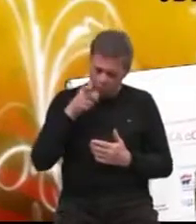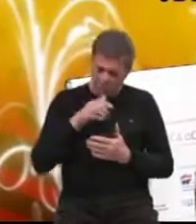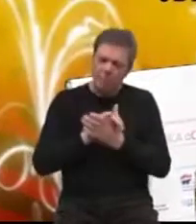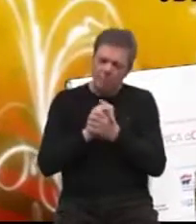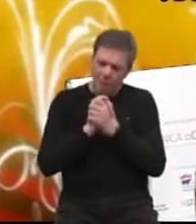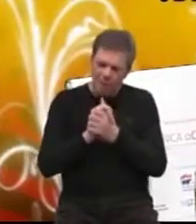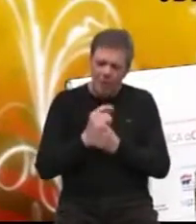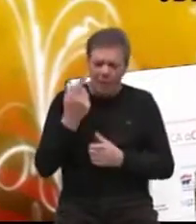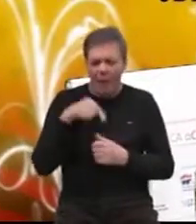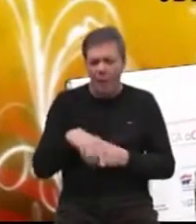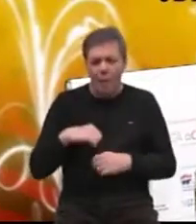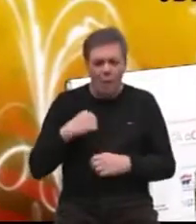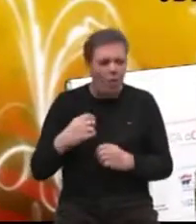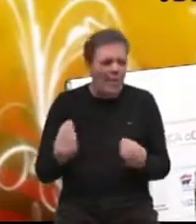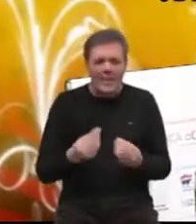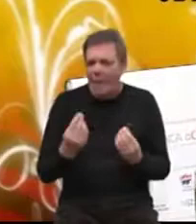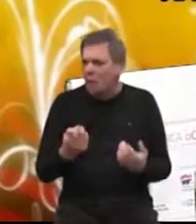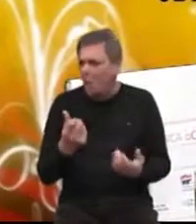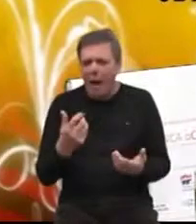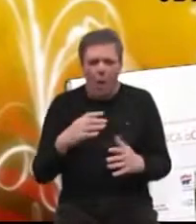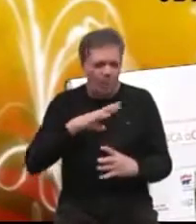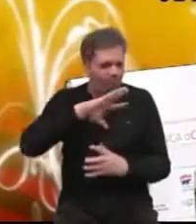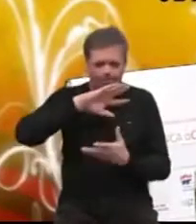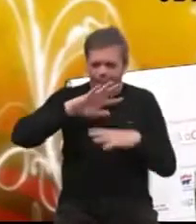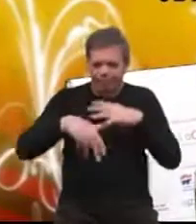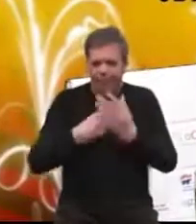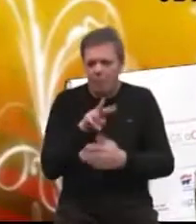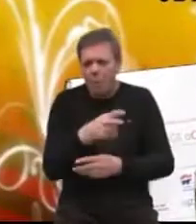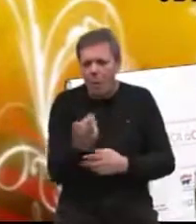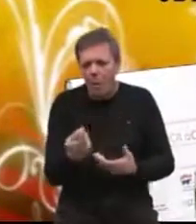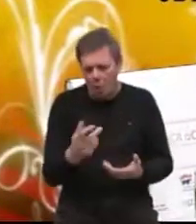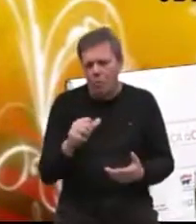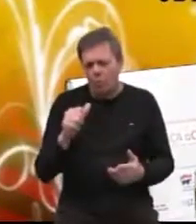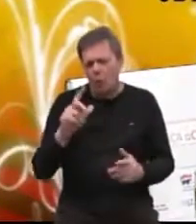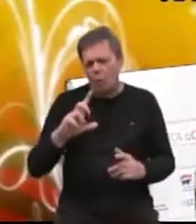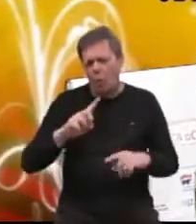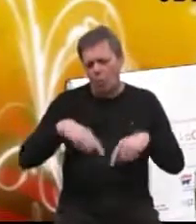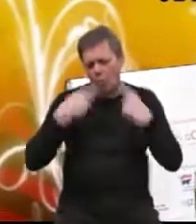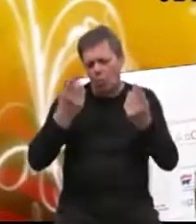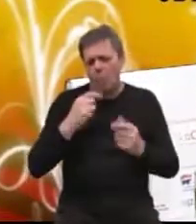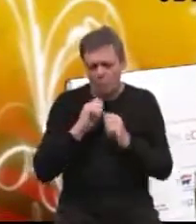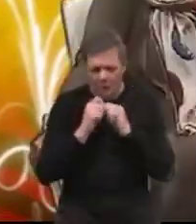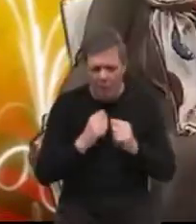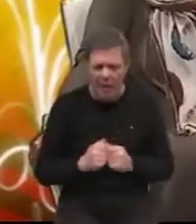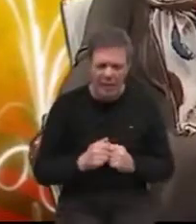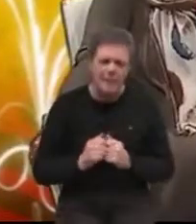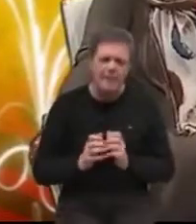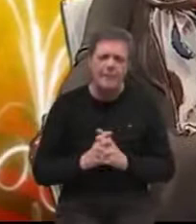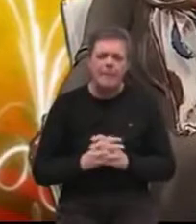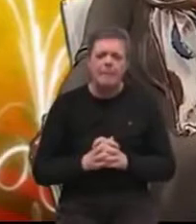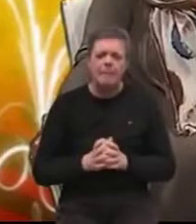toga. Međutim, ove godine se nešto malo sve to promijenilo. O čem ćemo jednom drugi put razdobarati? Nećemo ih sad